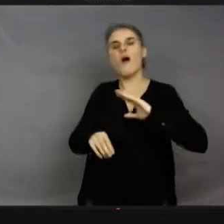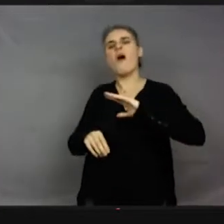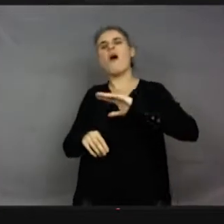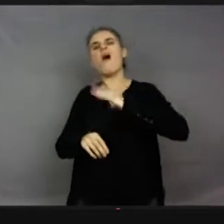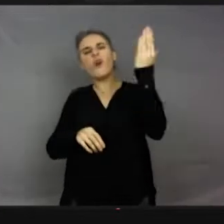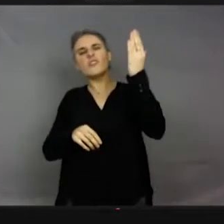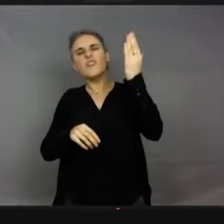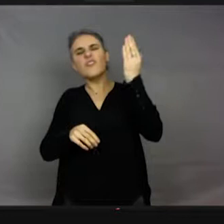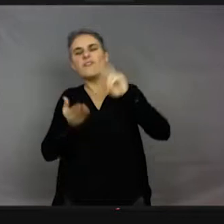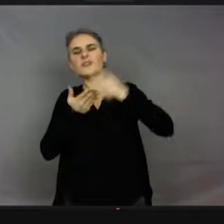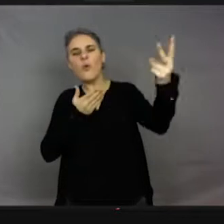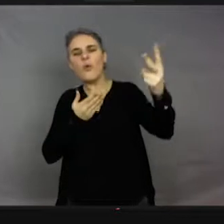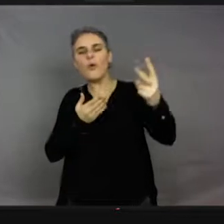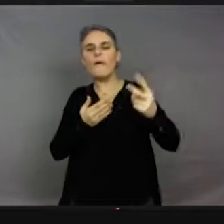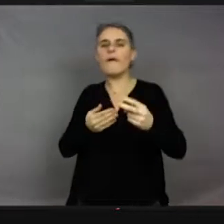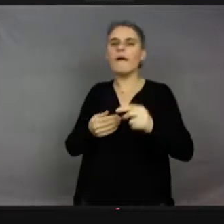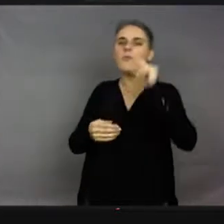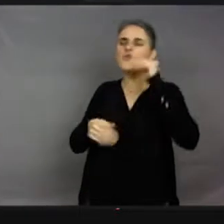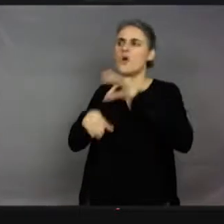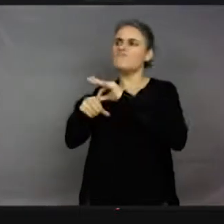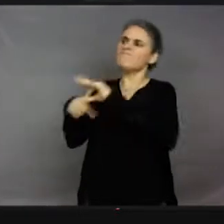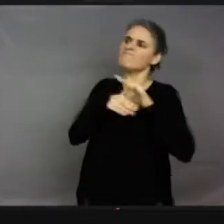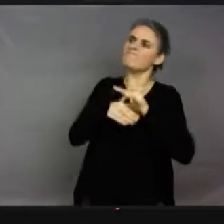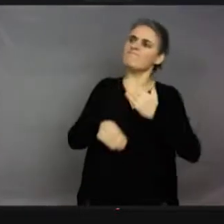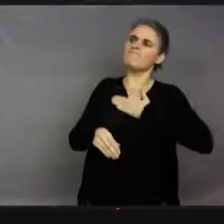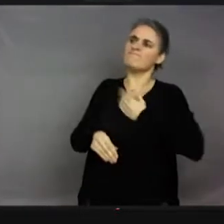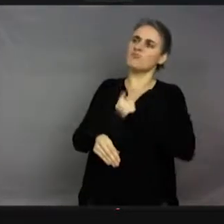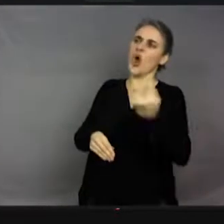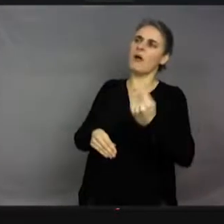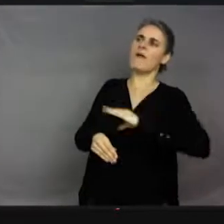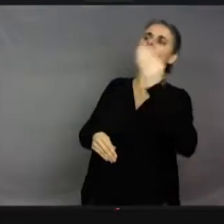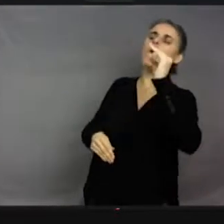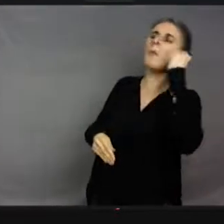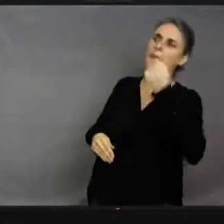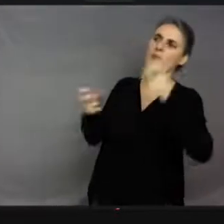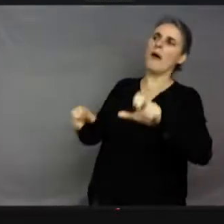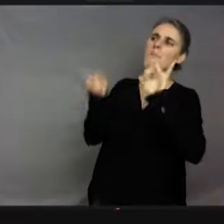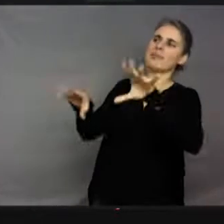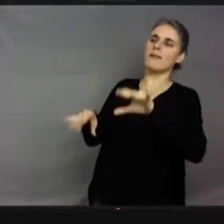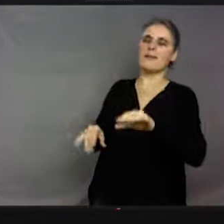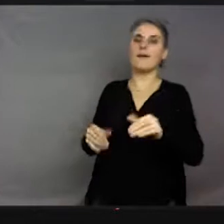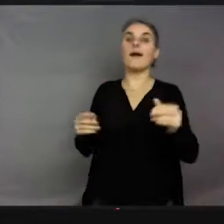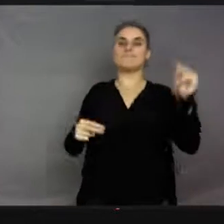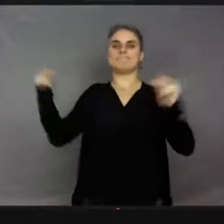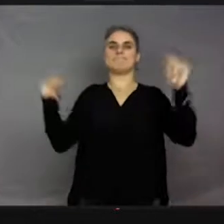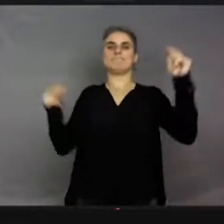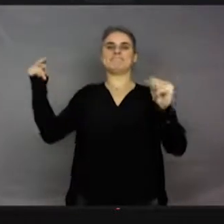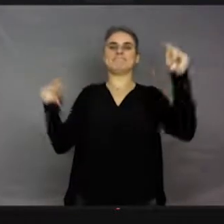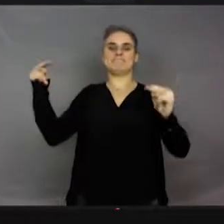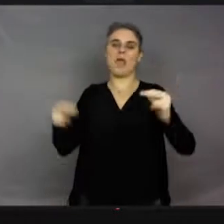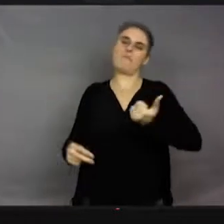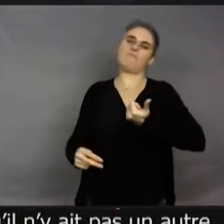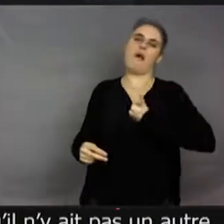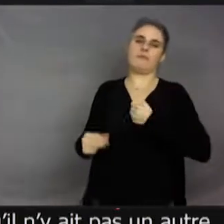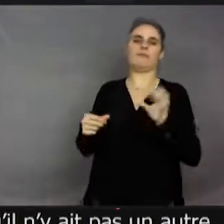être sûr qu n pas un autre donateur. Vous voyez ? Donc, voilà. C'est à vous de voir. Mais en tout cas, le mâle va jusqu'à